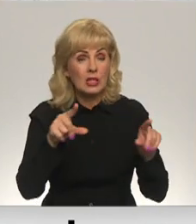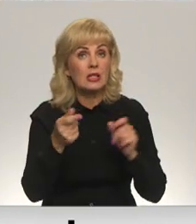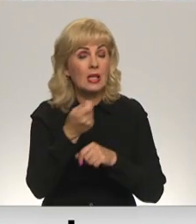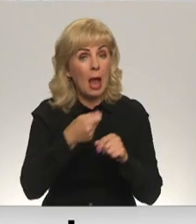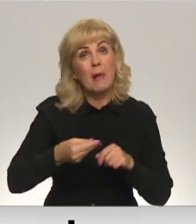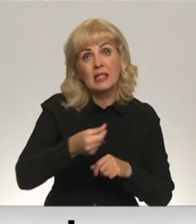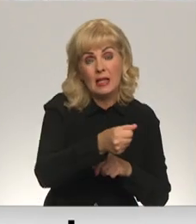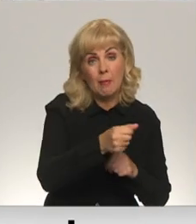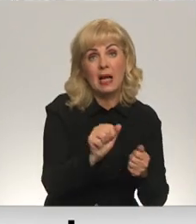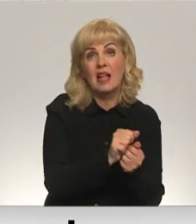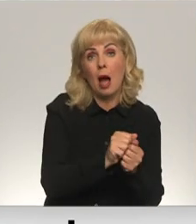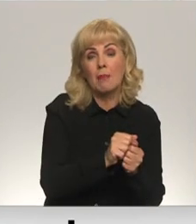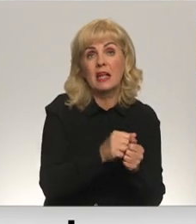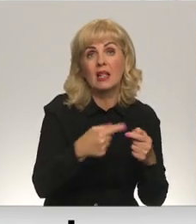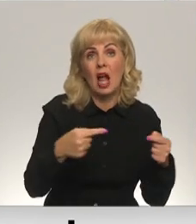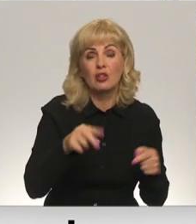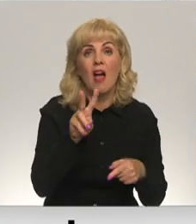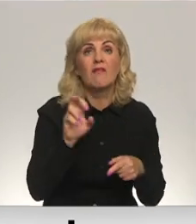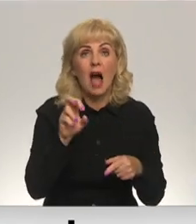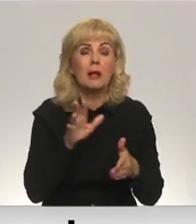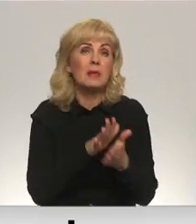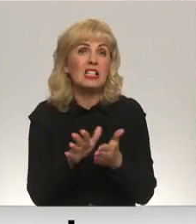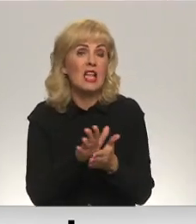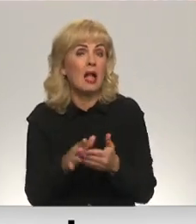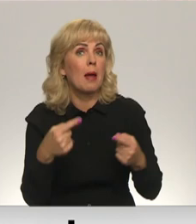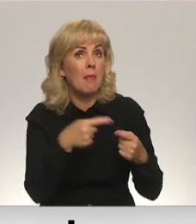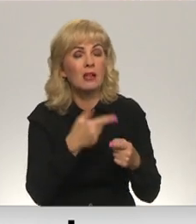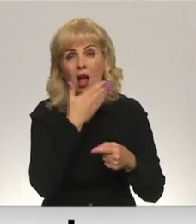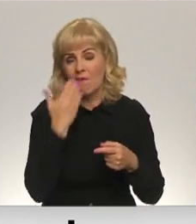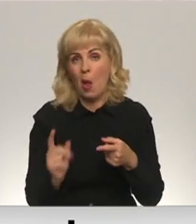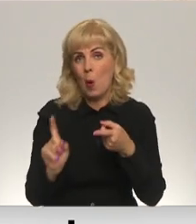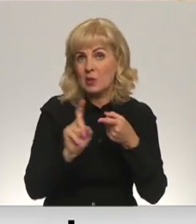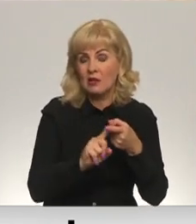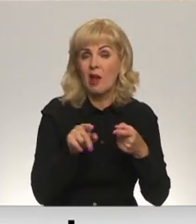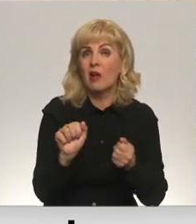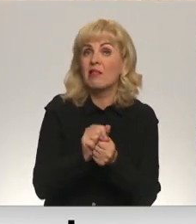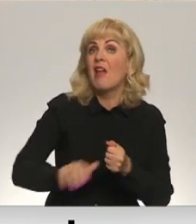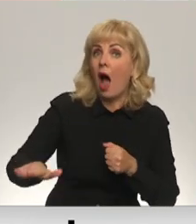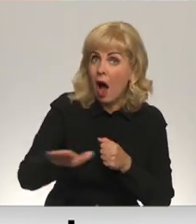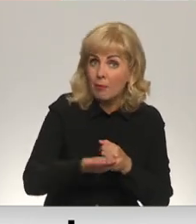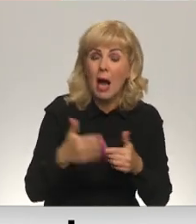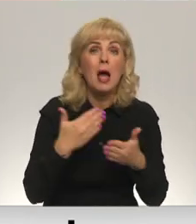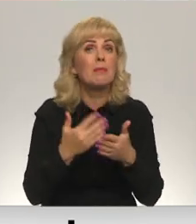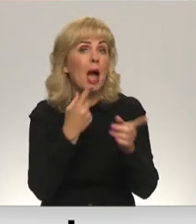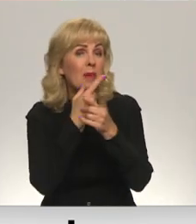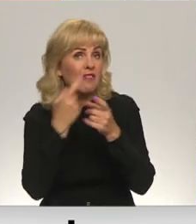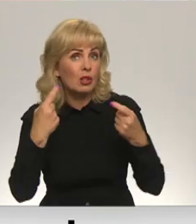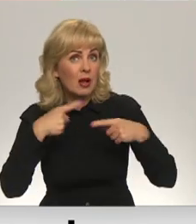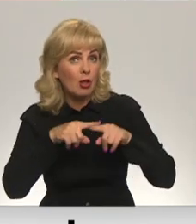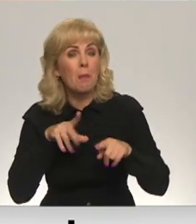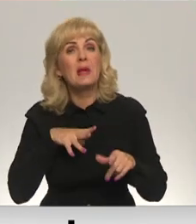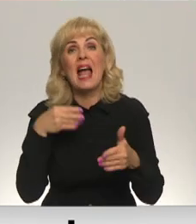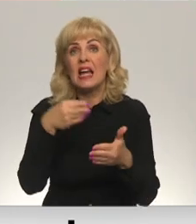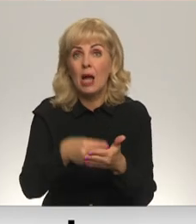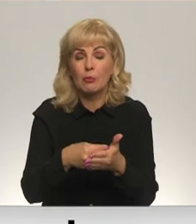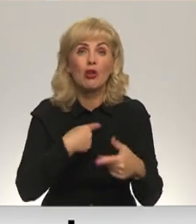dabas resursu nodokļa varam iztērējis mēķiem, kas nu nekādi nav saistīti ar vidi. Piemēram, informācijas tehnoloģija iepirkšanai,